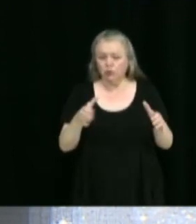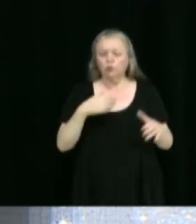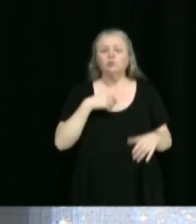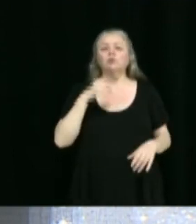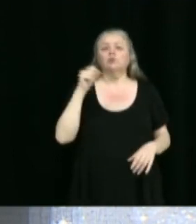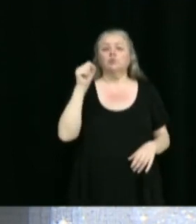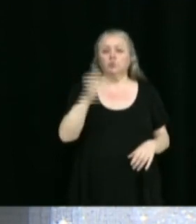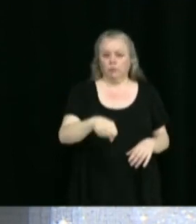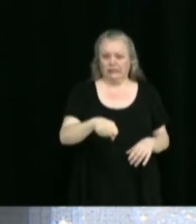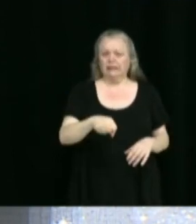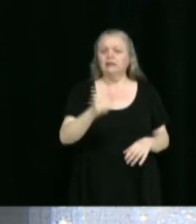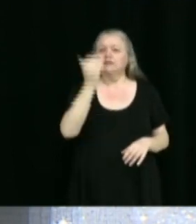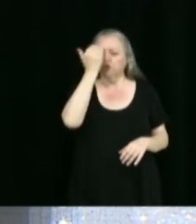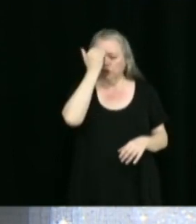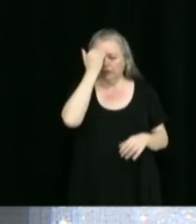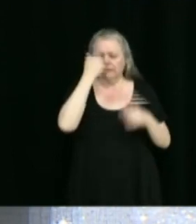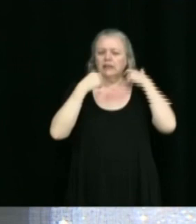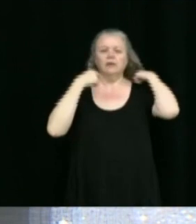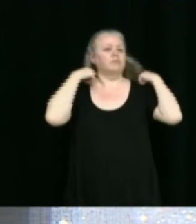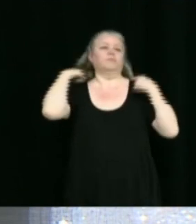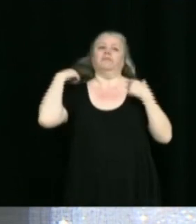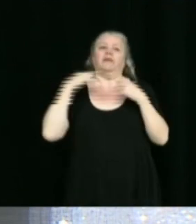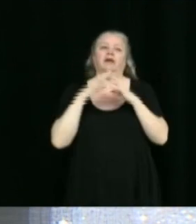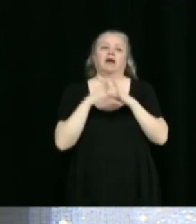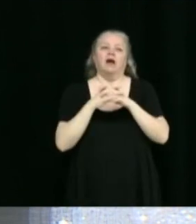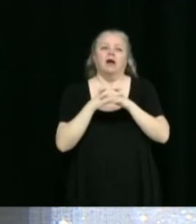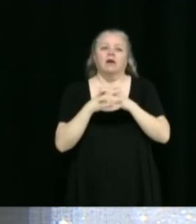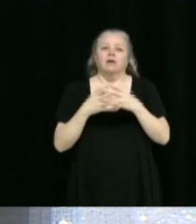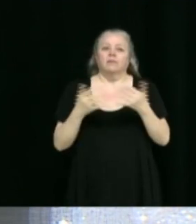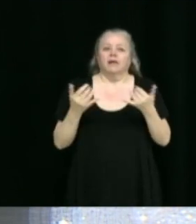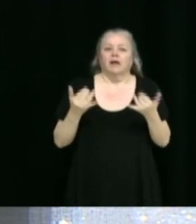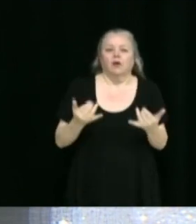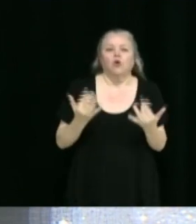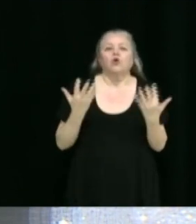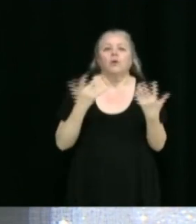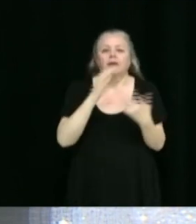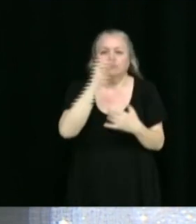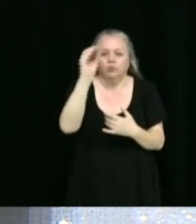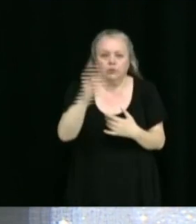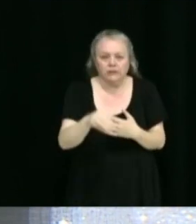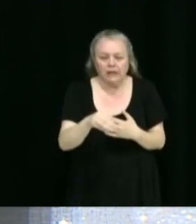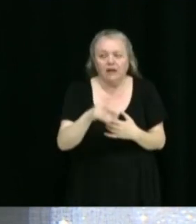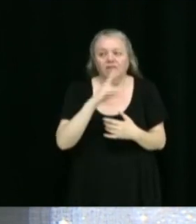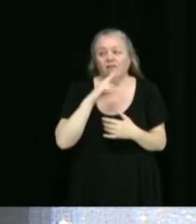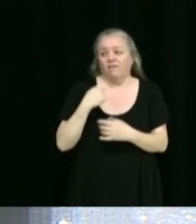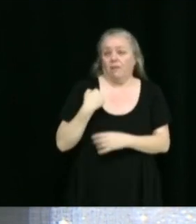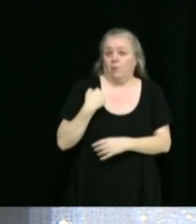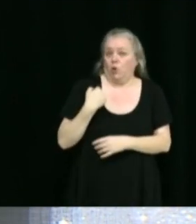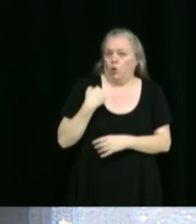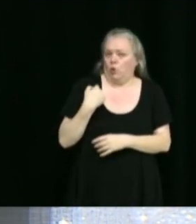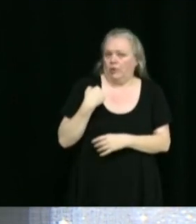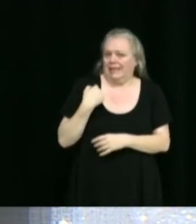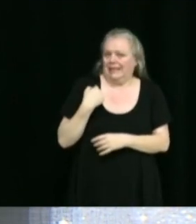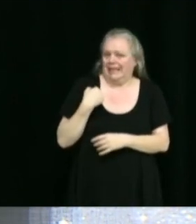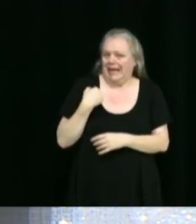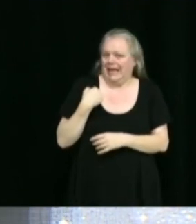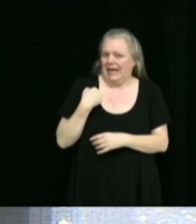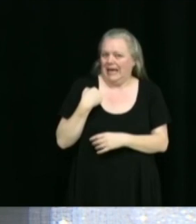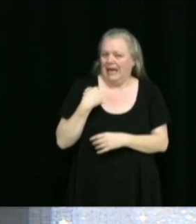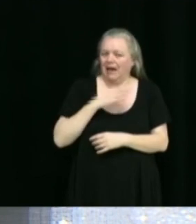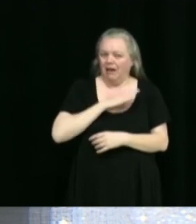cours des ans? La réponse, c'est oui. Puis, à savoir de combien, bien là, ça ne fait pas si longtemps que ça qu'on a les outils